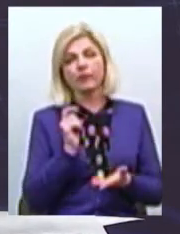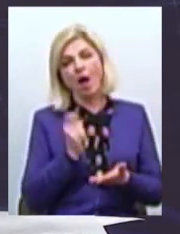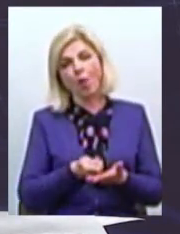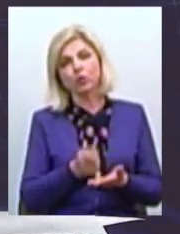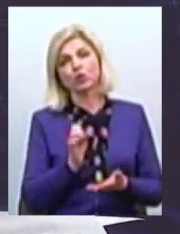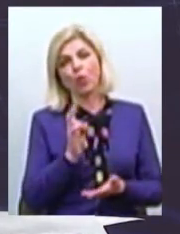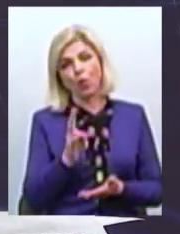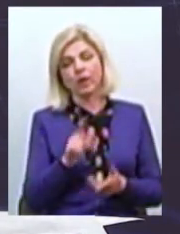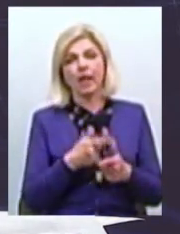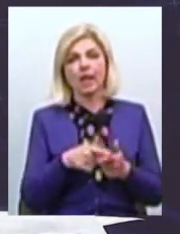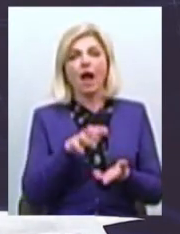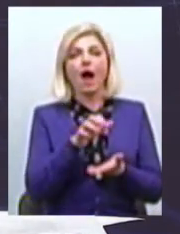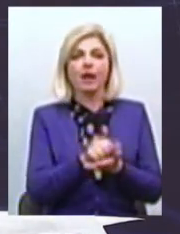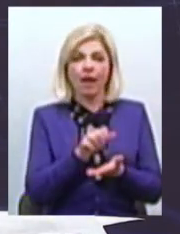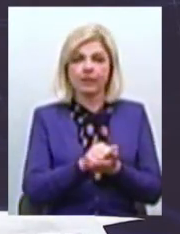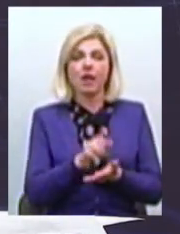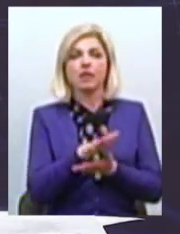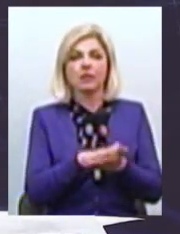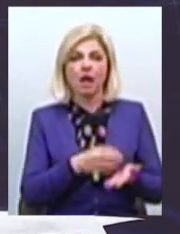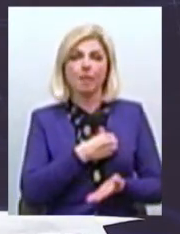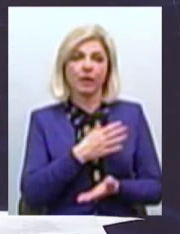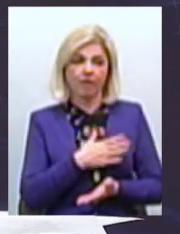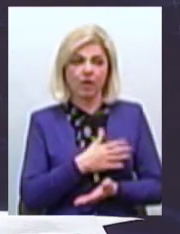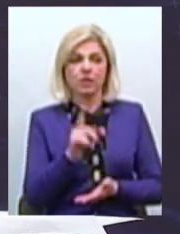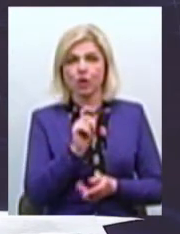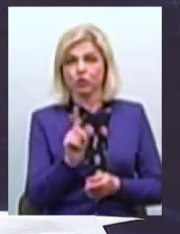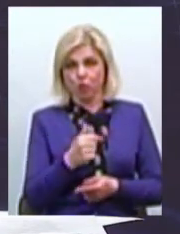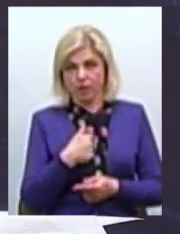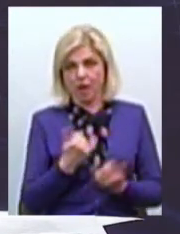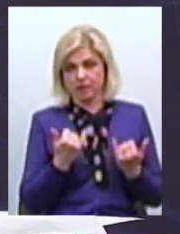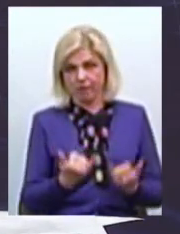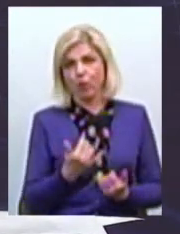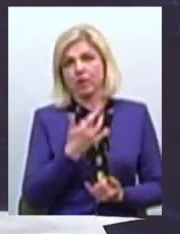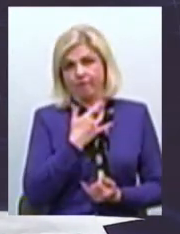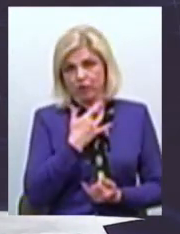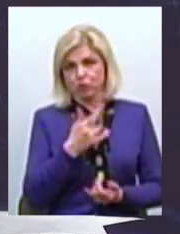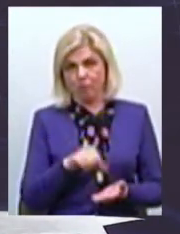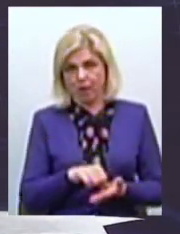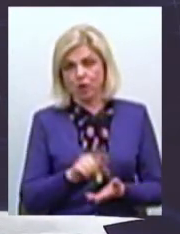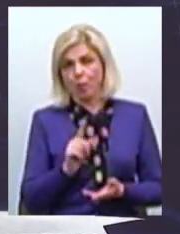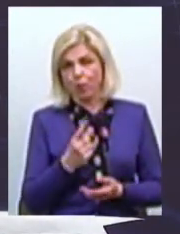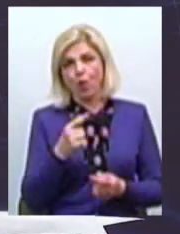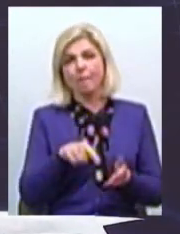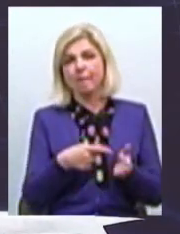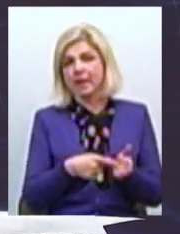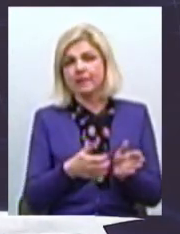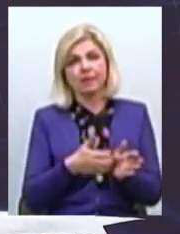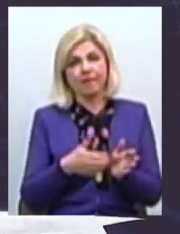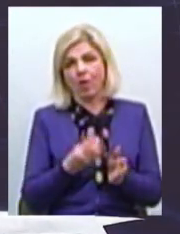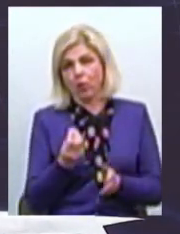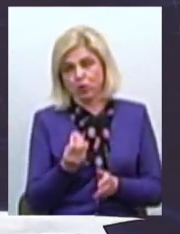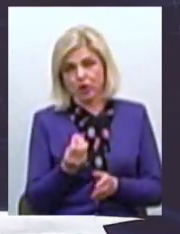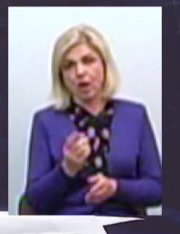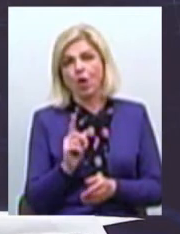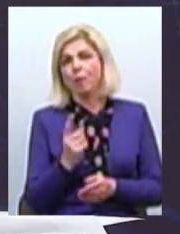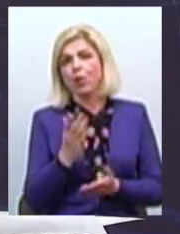чи на оренду з подальшою приватизацією За що я сьогодні виступаю Тому що я розумію, що у міста теж не вистачить грошей При